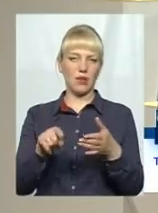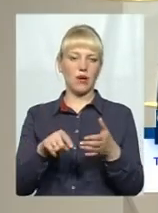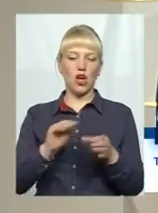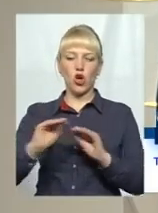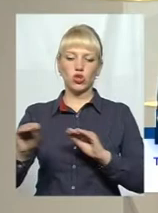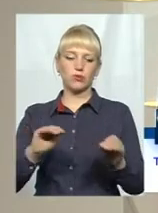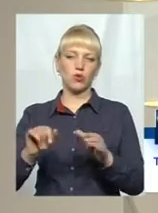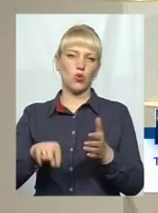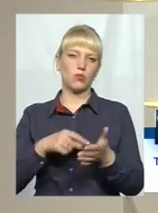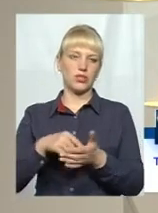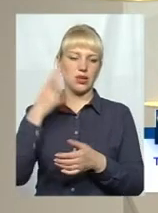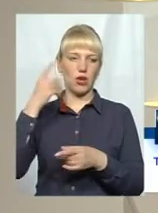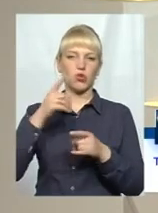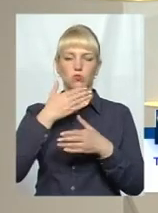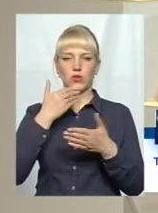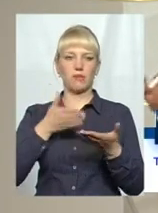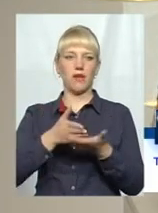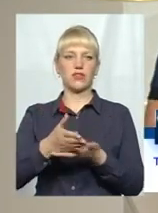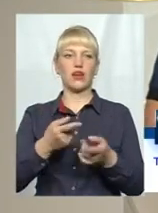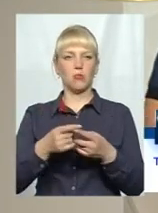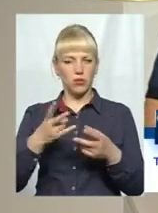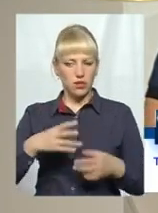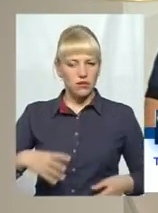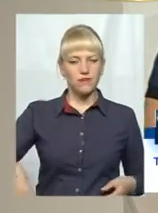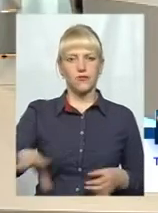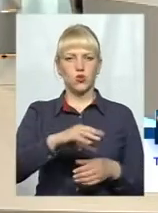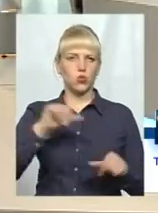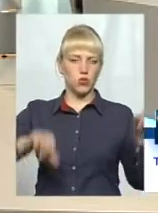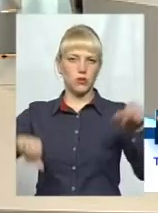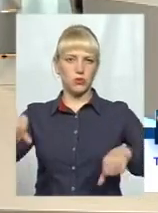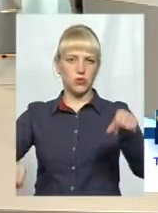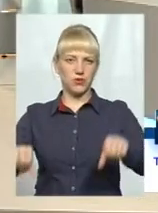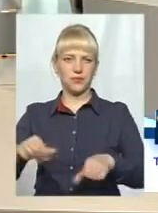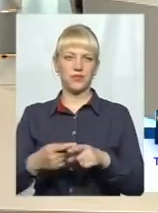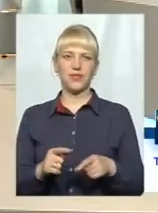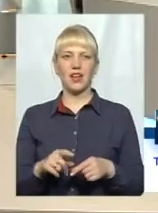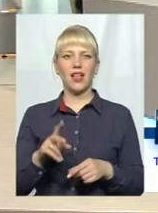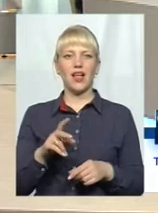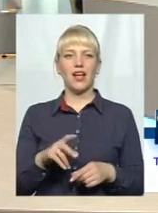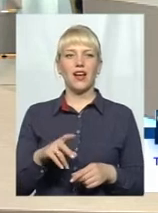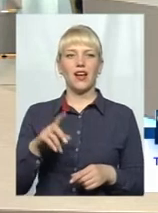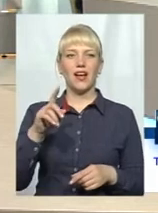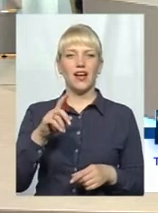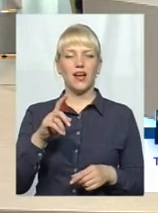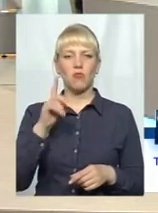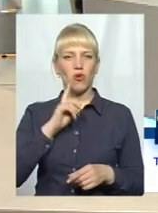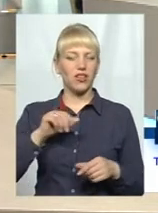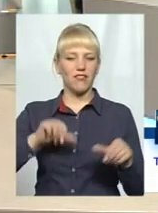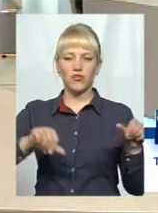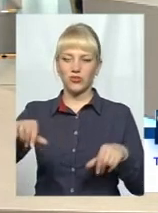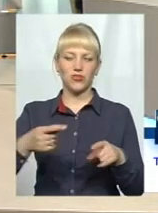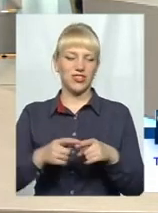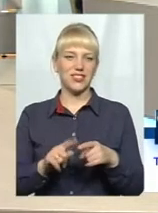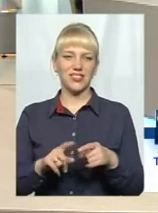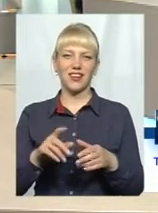А чому немає варіанту? Вони мають бути всюди. Я думаю, вони поки всюди. А в цій нашій консультації,